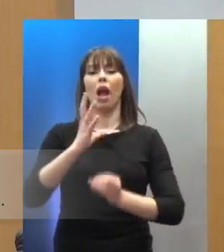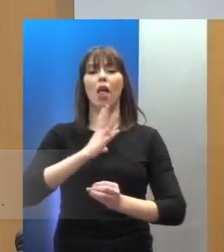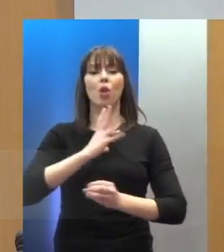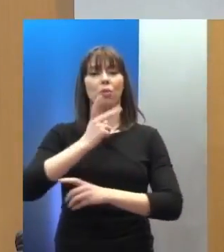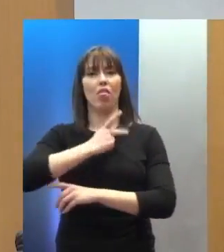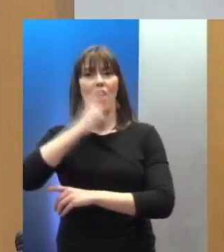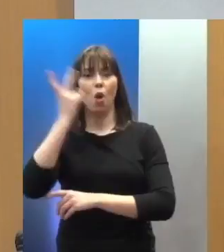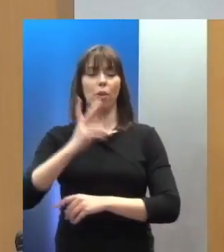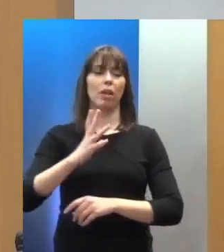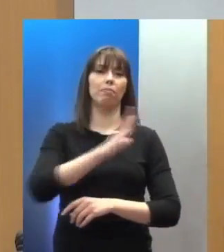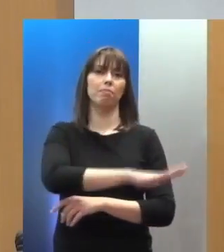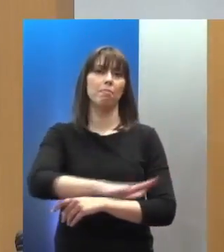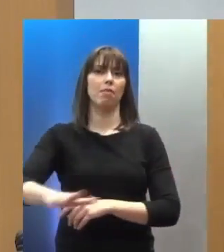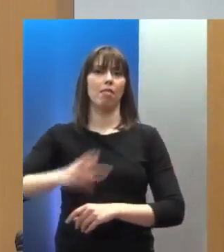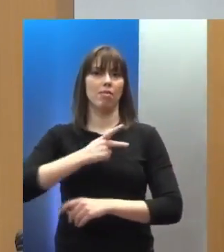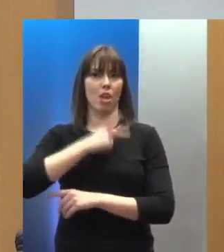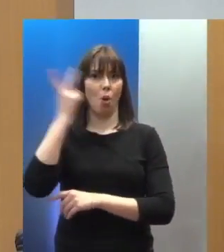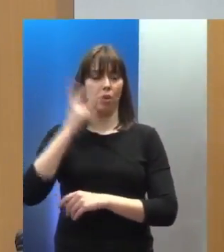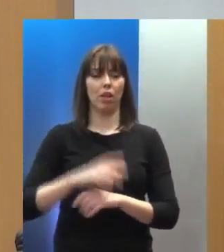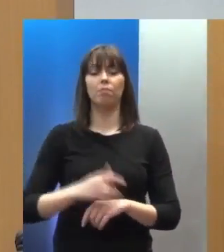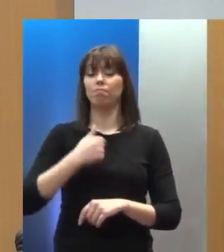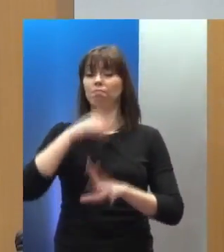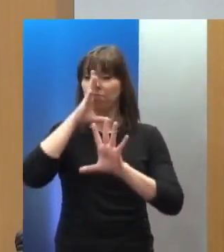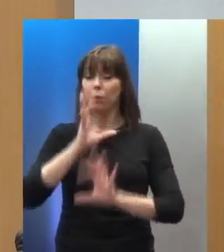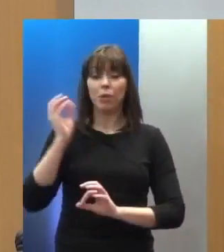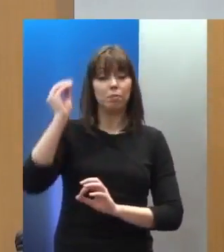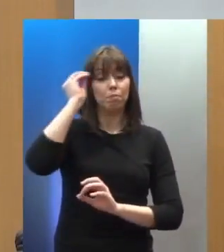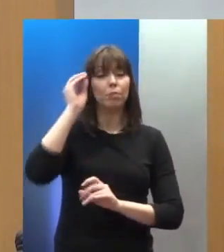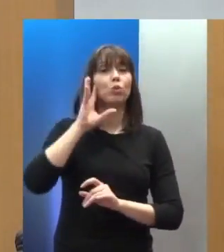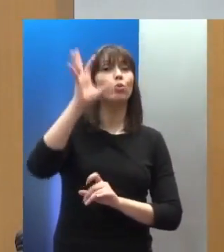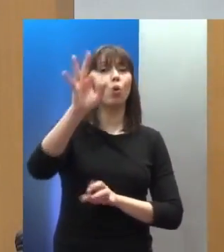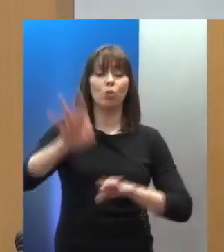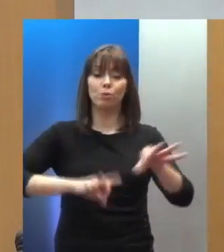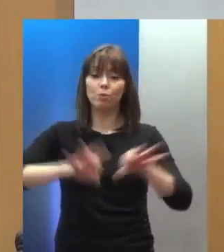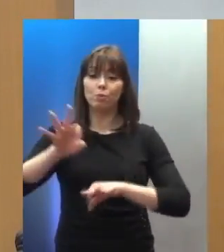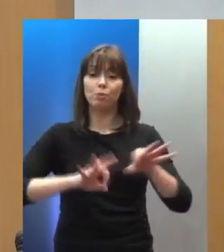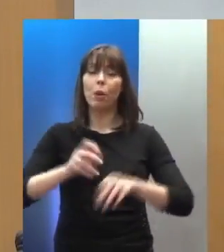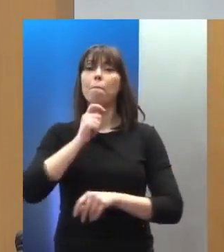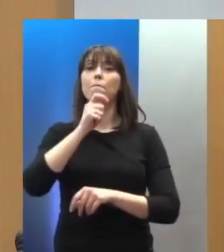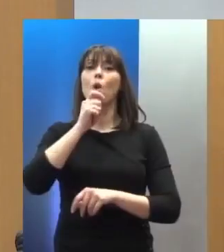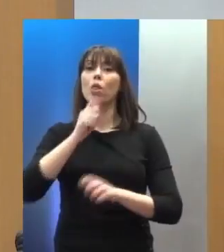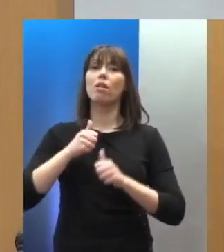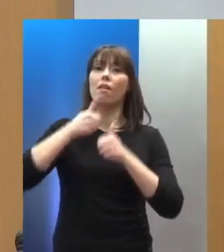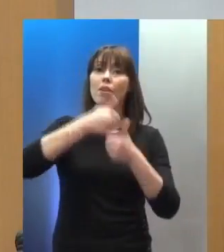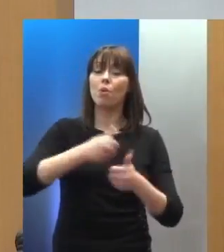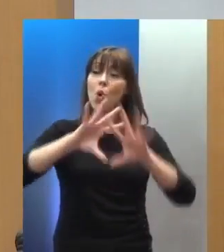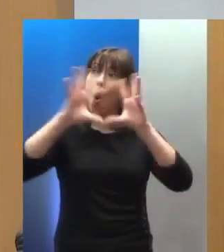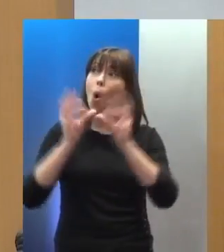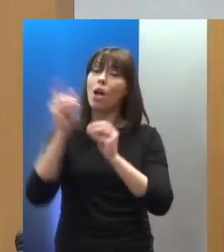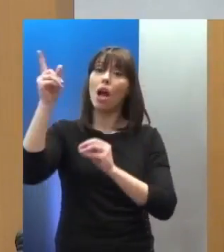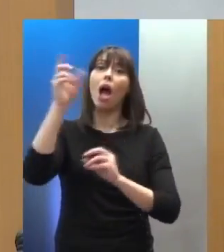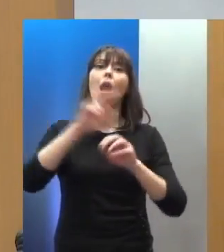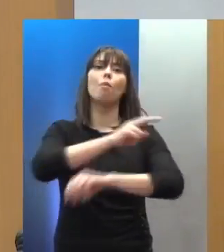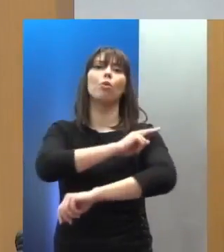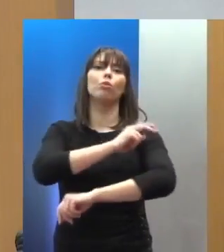Παιδιού, λαμβάνοντας σοβαρά υπόψη στο σχεδιασμό και στην υλοποίηση της πολιτικής μας τις συστάσεις του Διεθνού